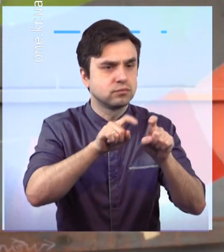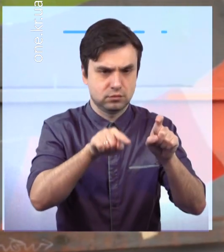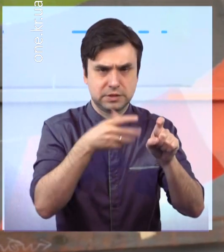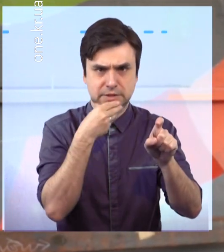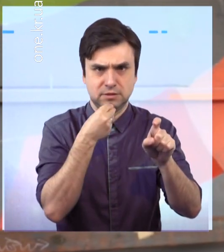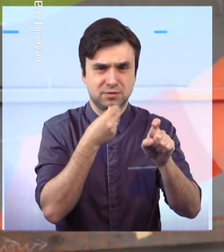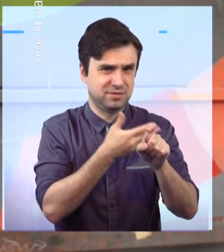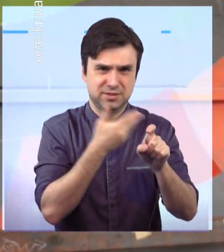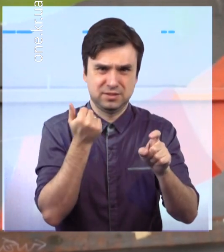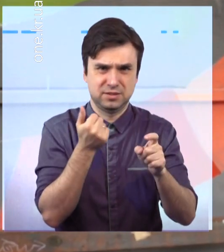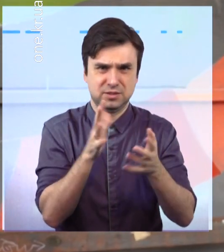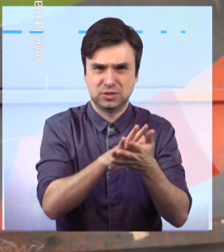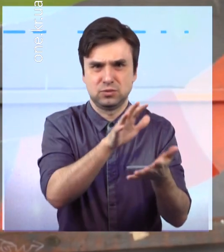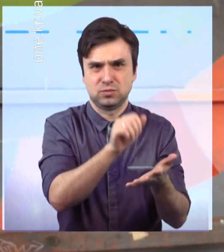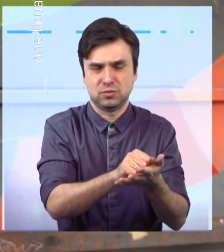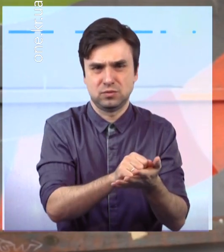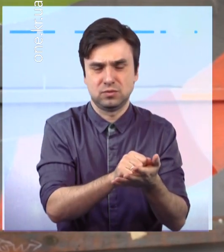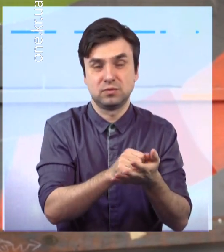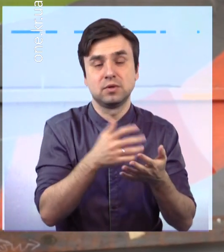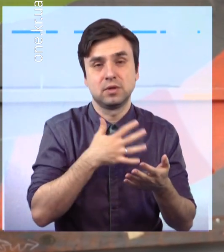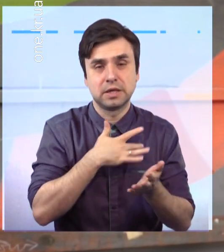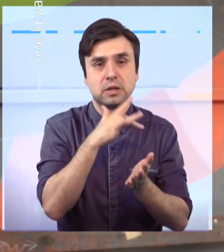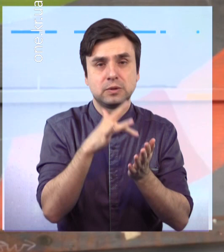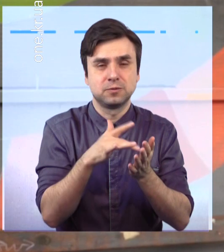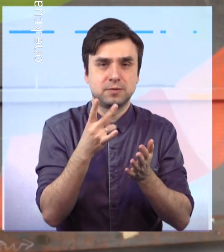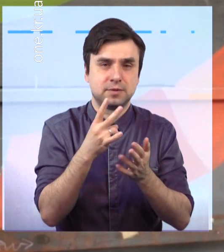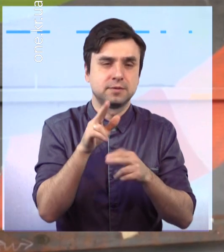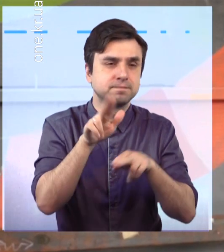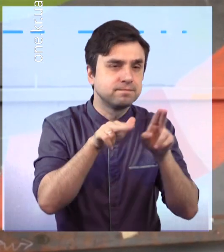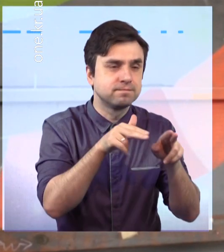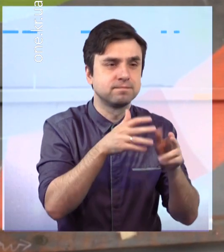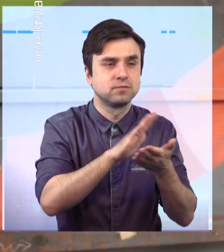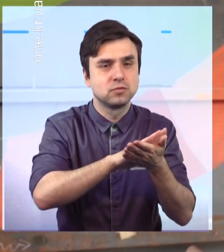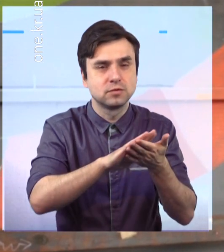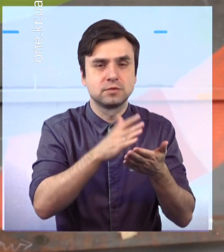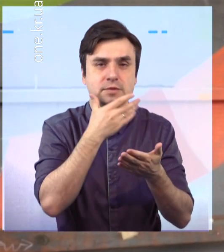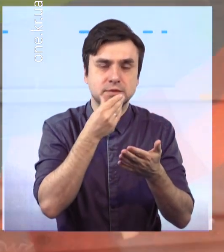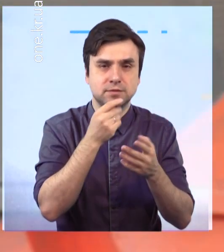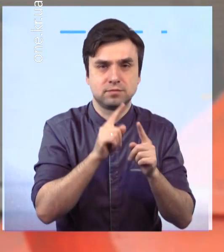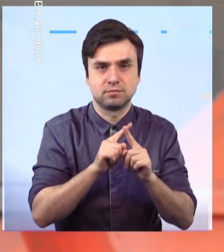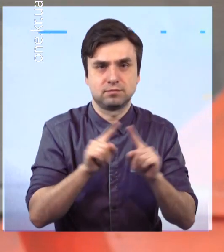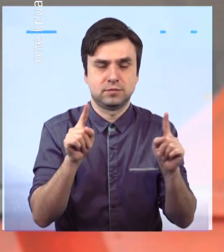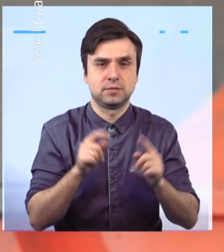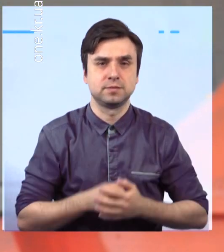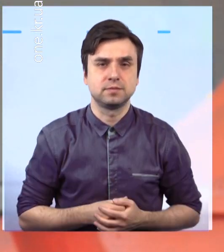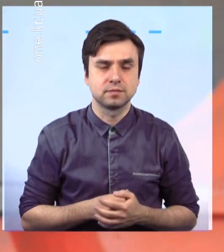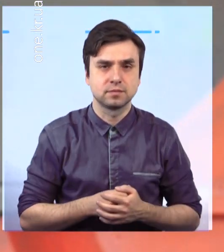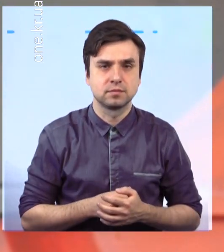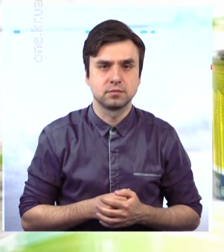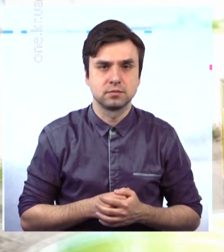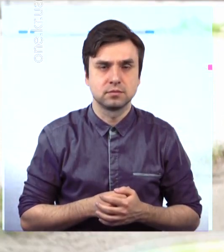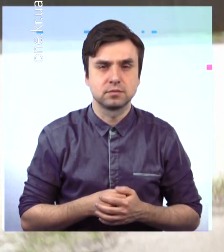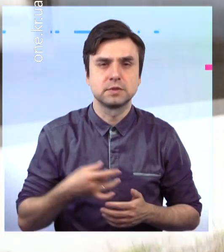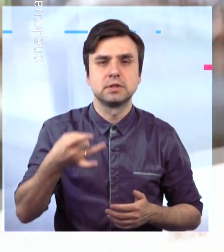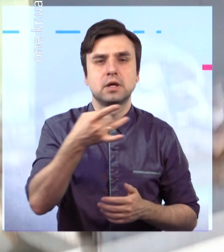ізюминку в своє місто, зробити його красивіше. Будь ласка, стрит-артовці робіть це красиво. На території Металургійного